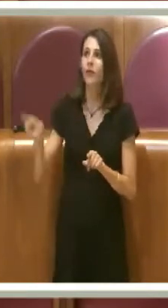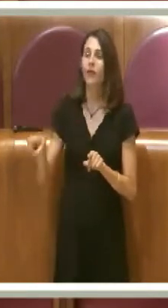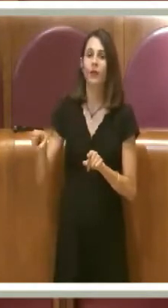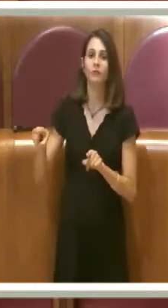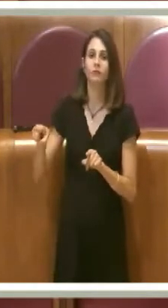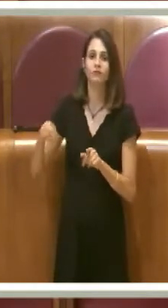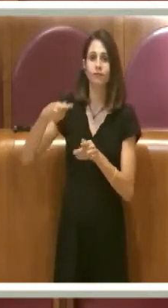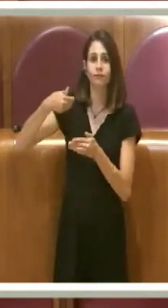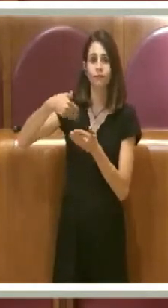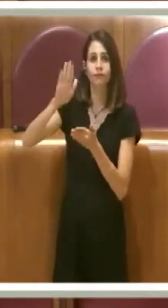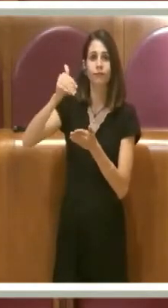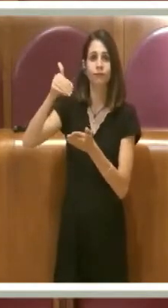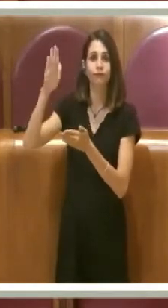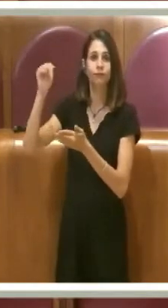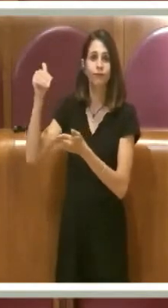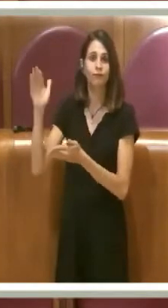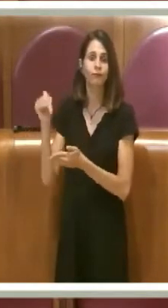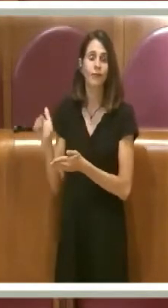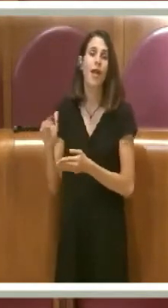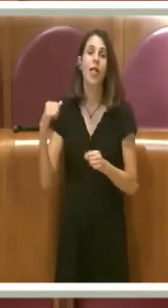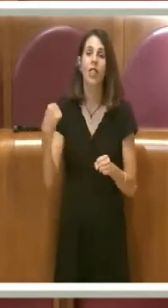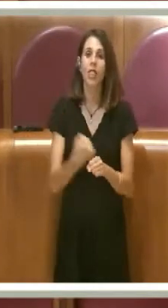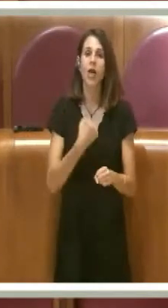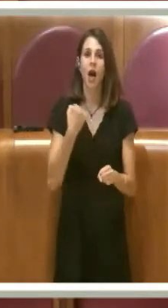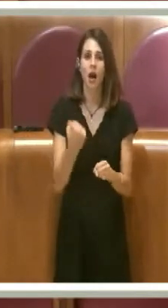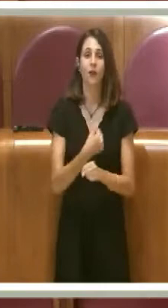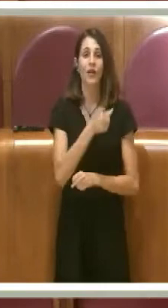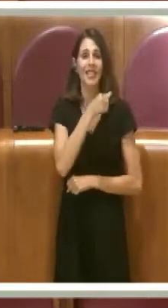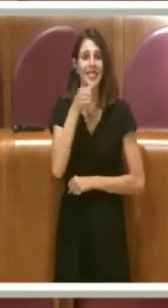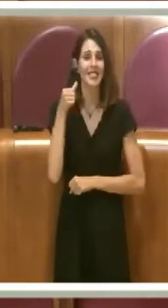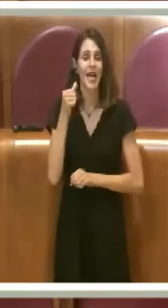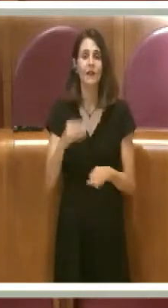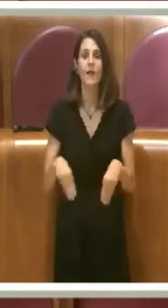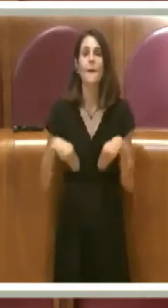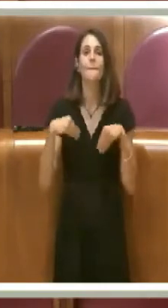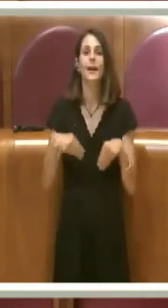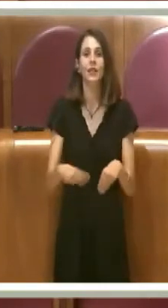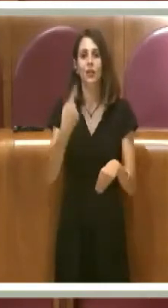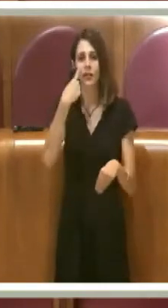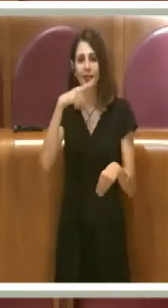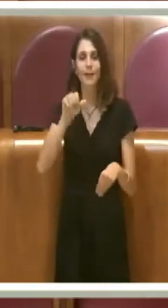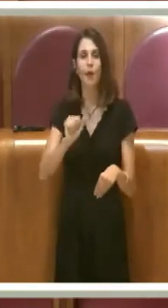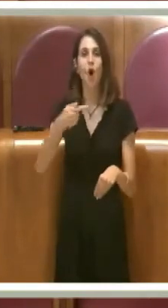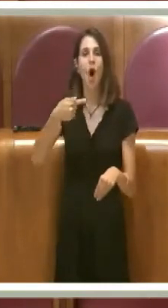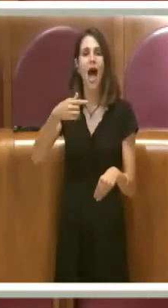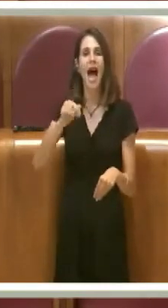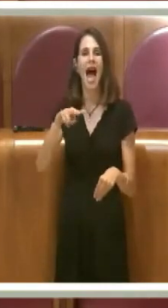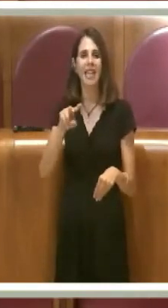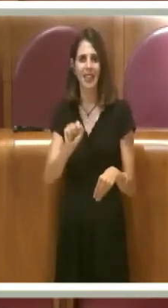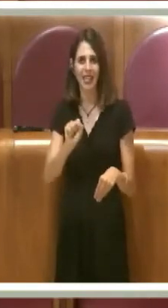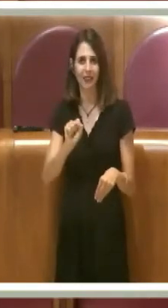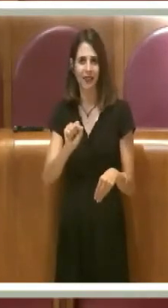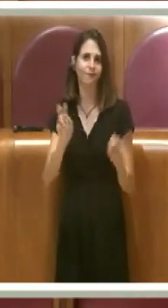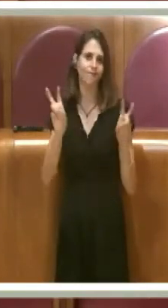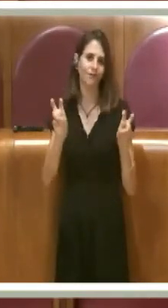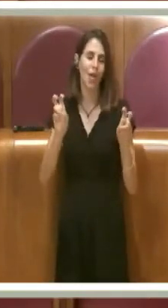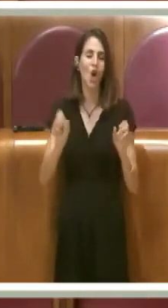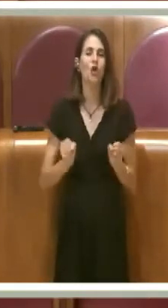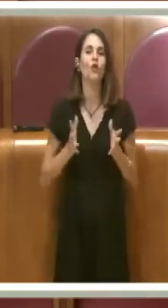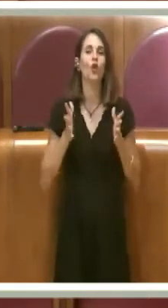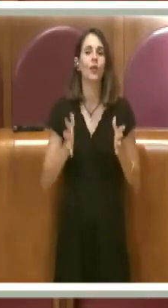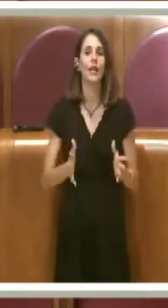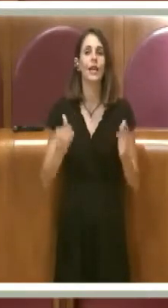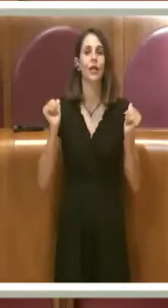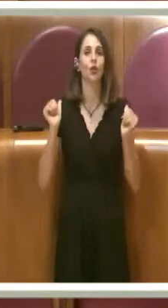vedono la partecipazione attiva, quindi quella che viene definita appunto volontariato civico. Una